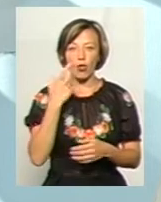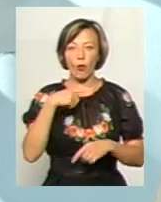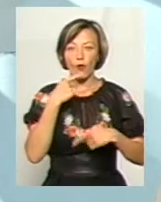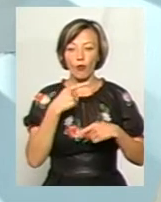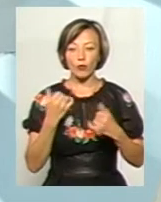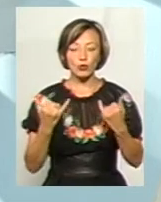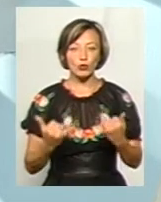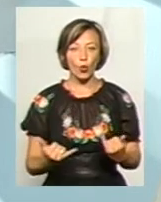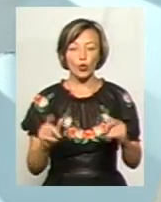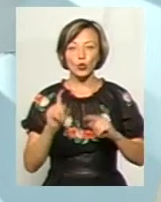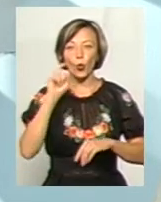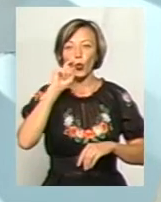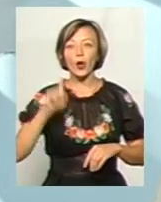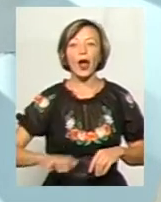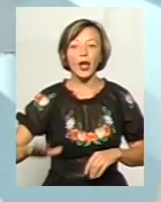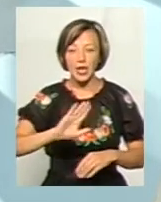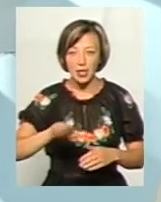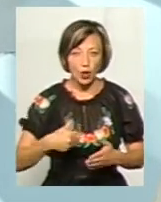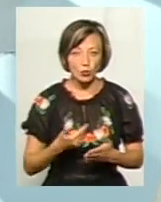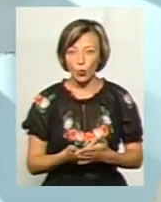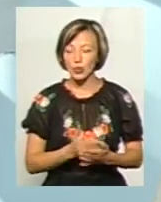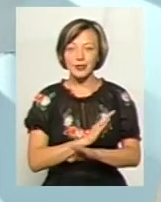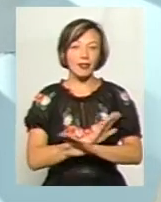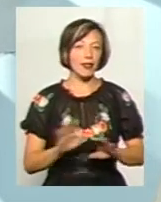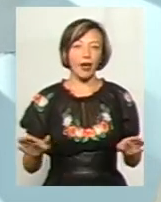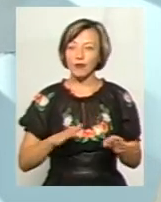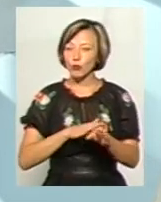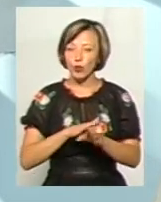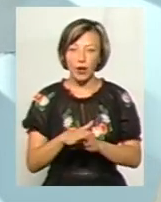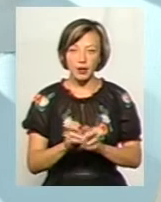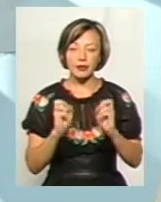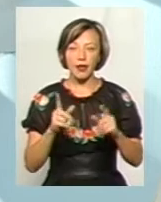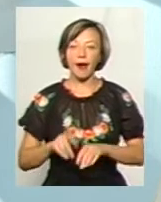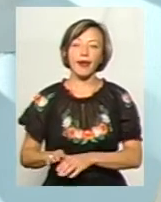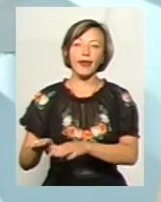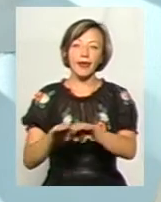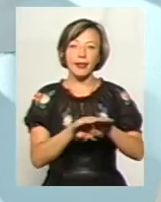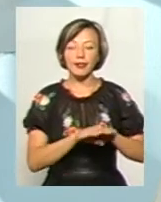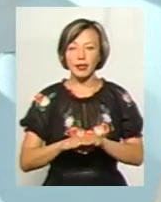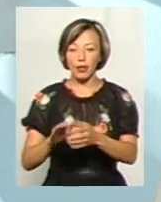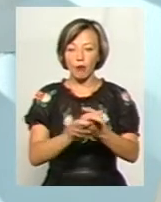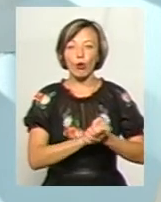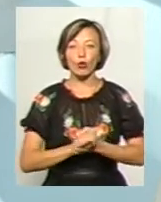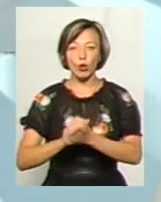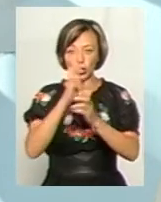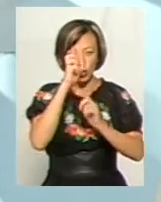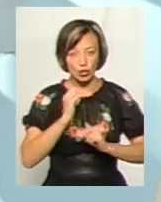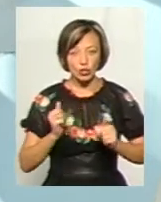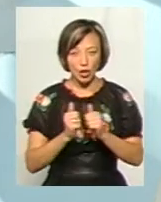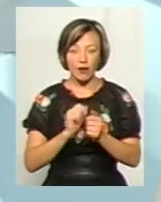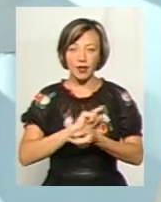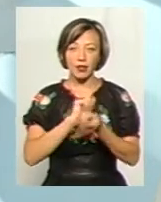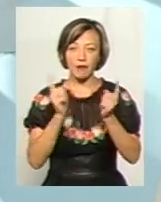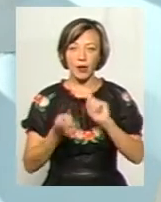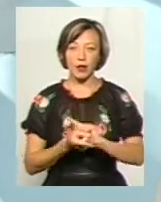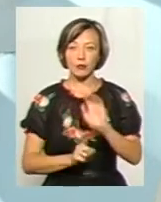сьогодні, що Україна досі не відбулася, власне кажучи, як єдина монолітна держава, навпаки,